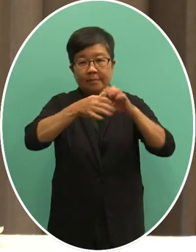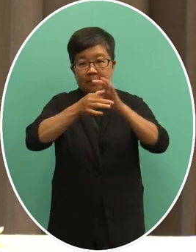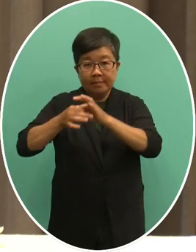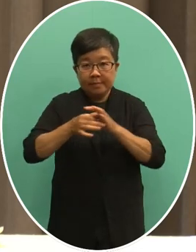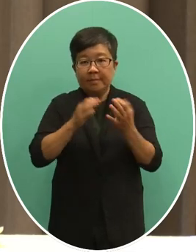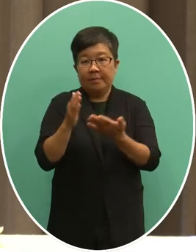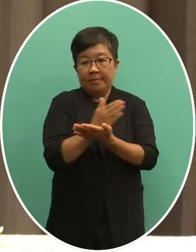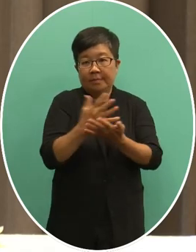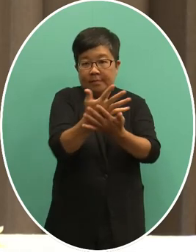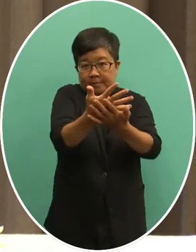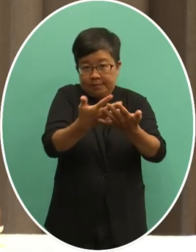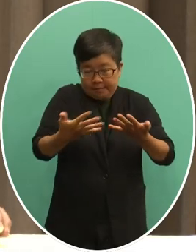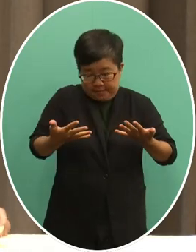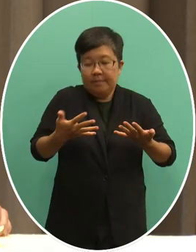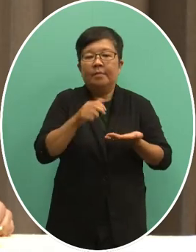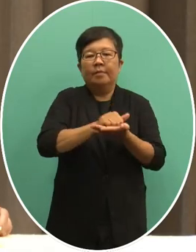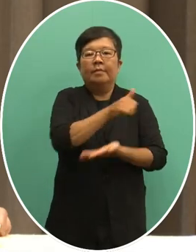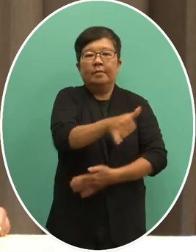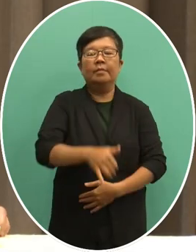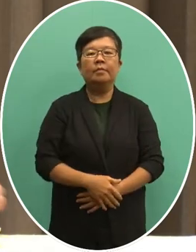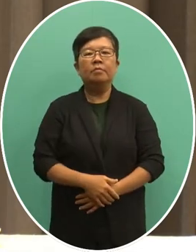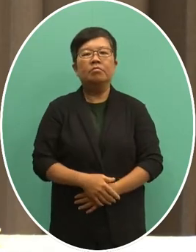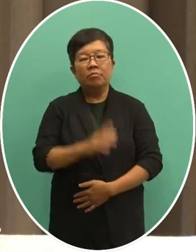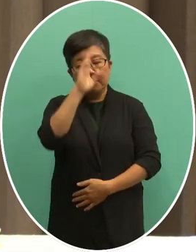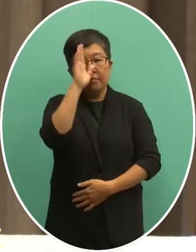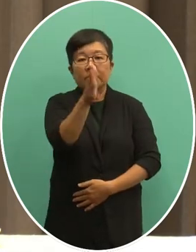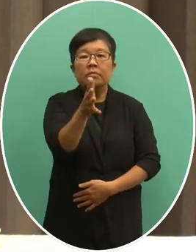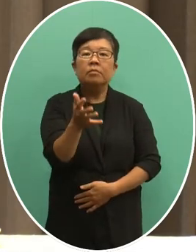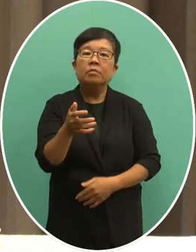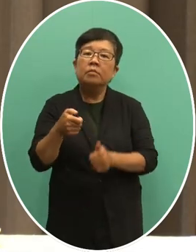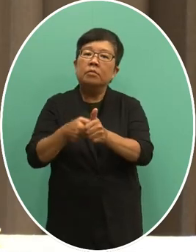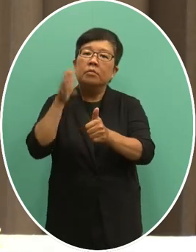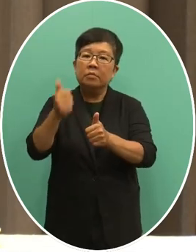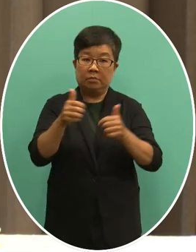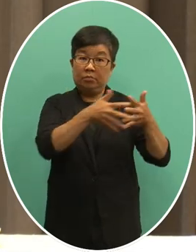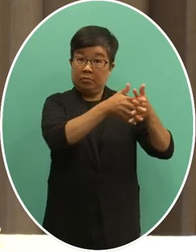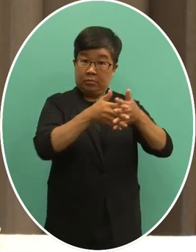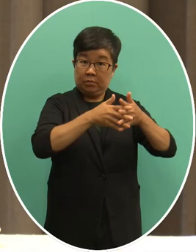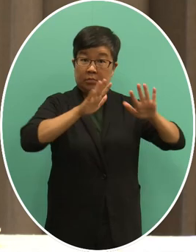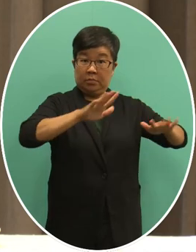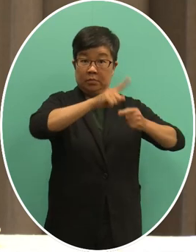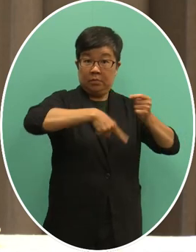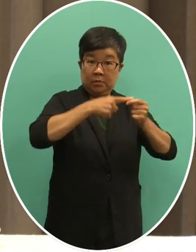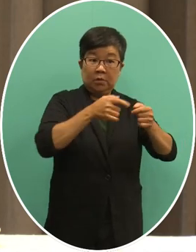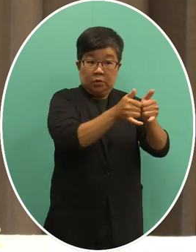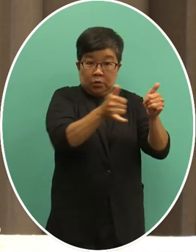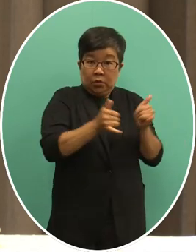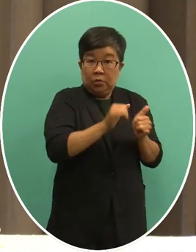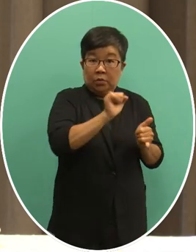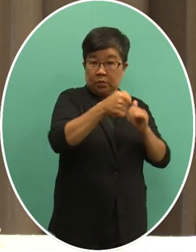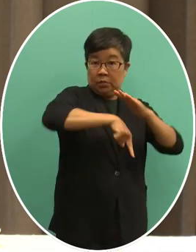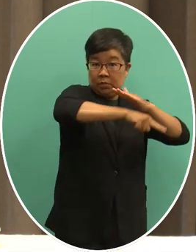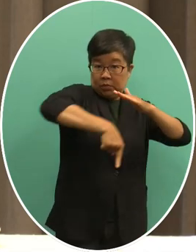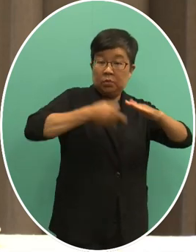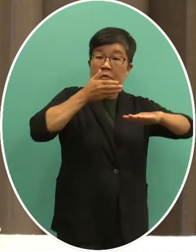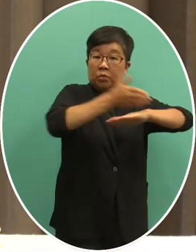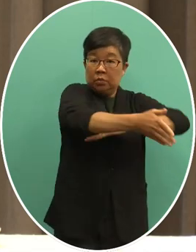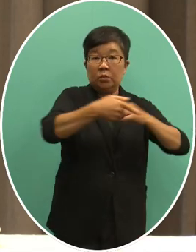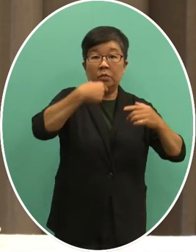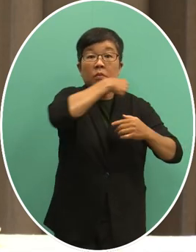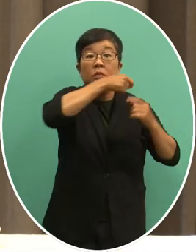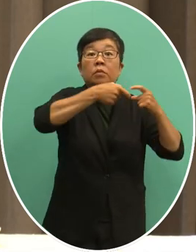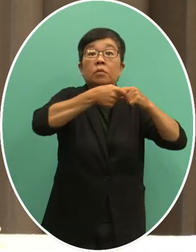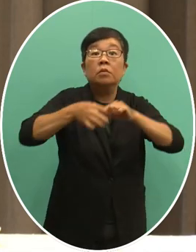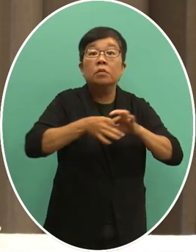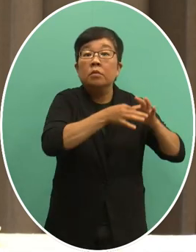欢我想要问部长次长刚刚有提到说美国今年也通过众议院通过台湾团结法案我想问说